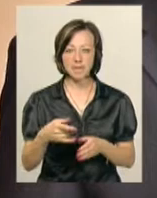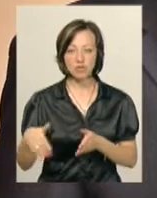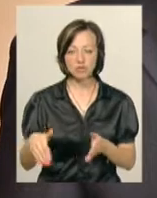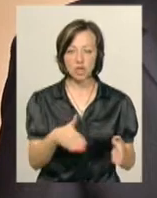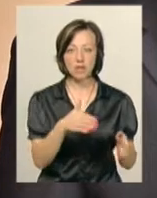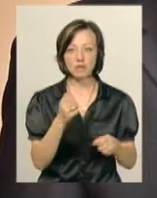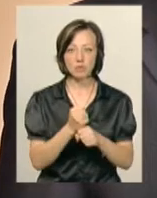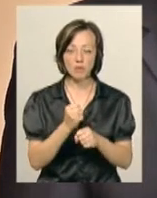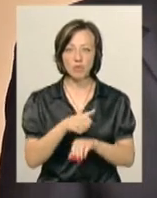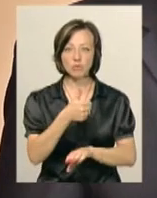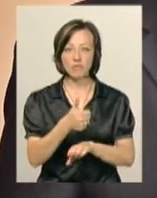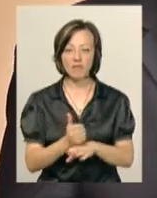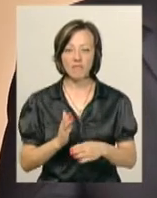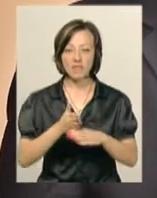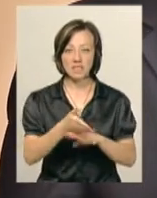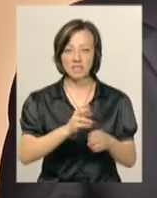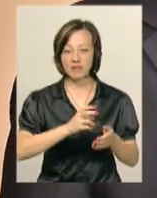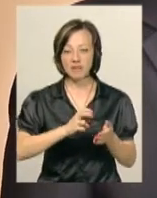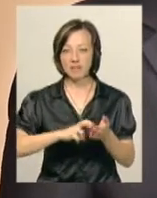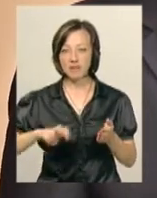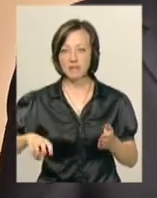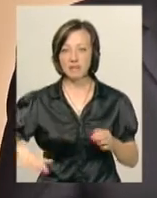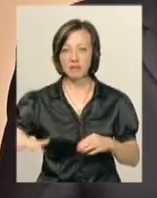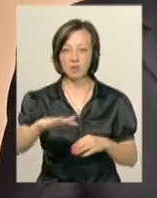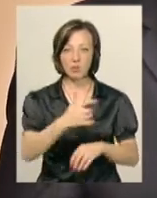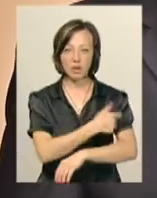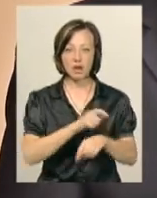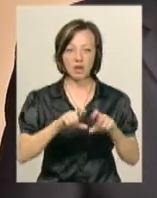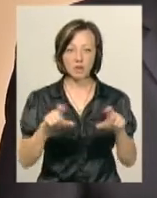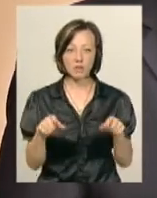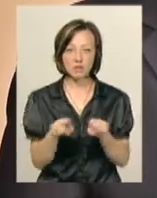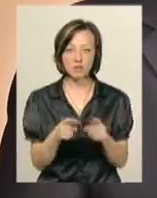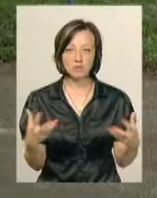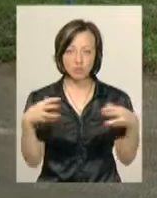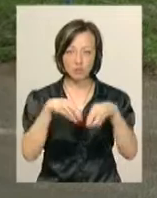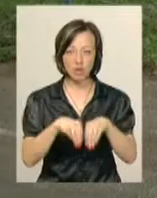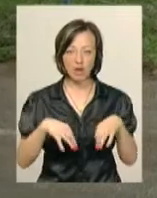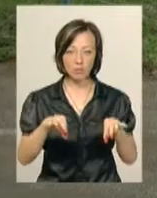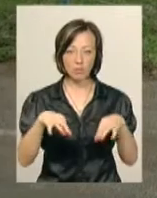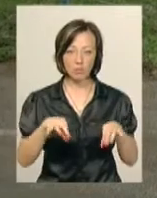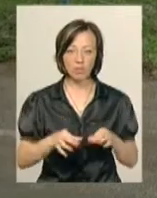основне це зробити в'їзд, виїзд, другий виїзд з території лікарні. Тому що таке скупчення автомобілів.